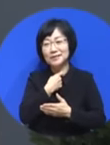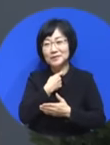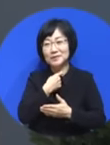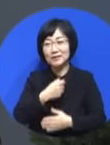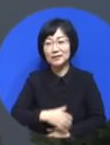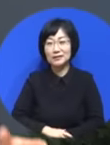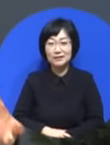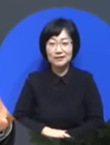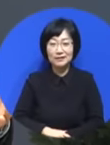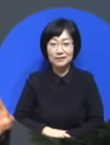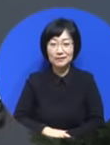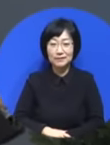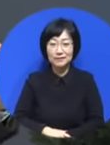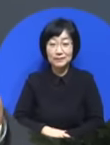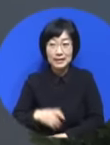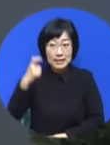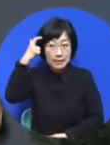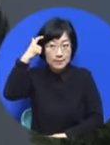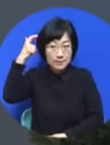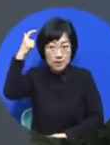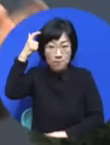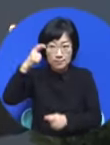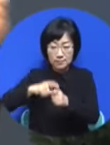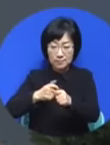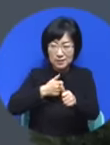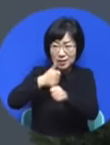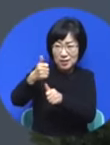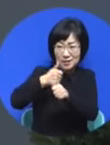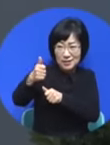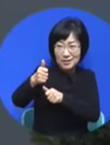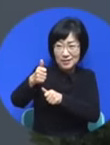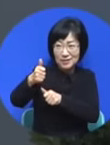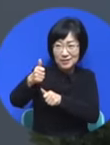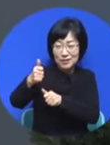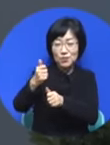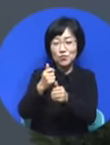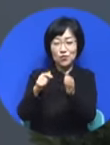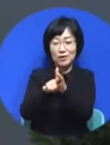그렇죠. 진짜 영적 승리할 수 있는 응답 받기를 원하신다 그 말이요.